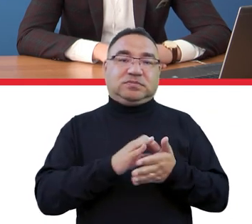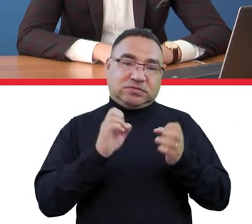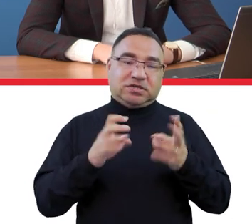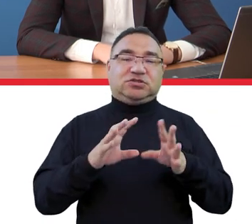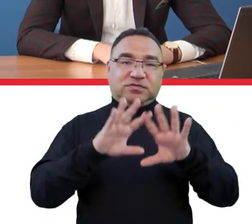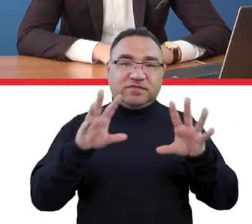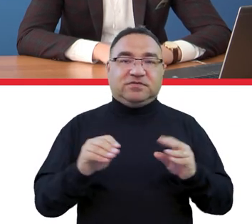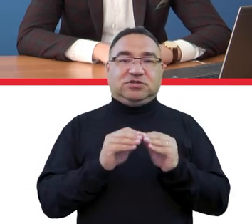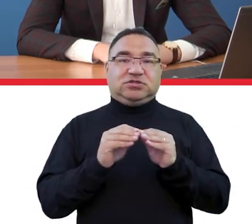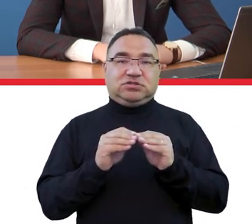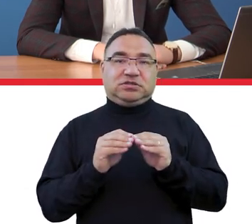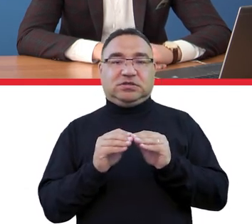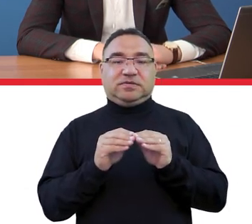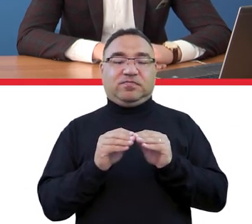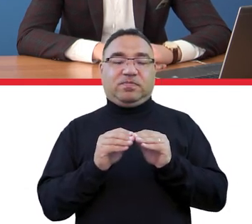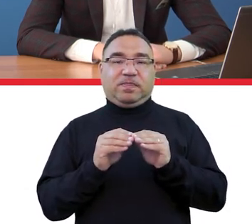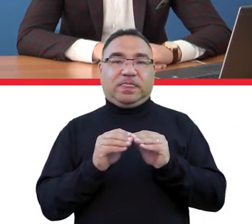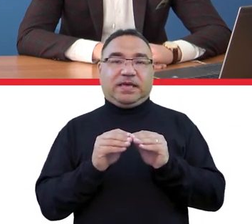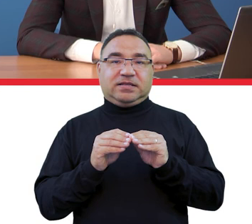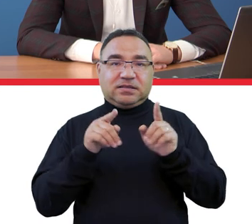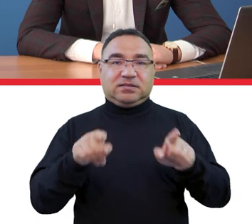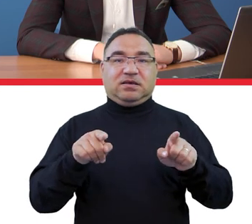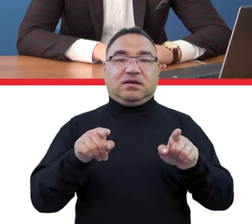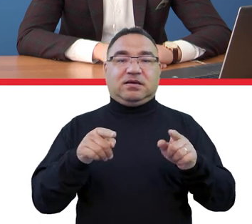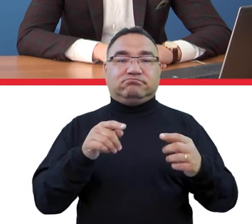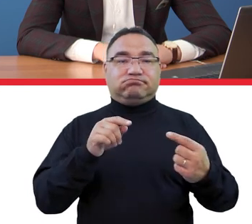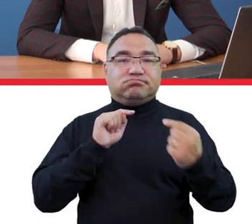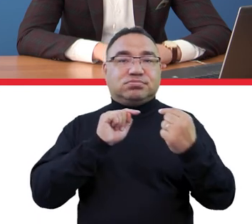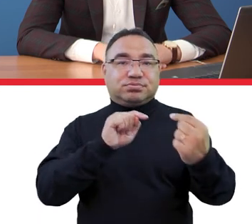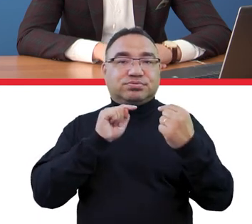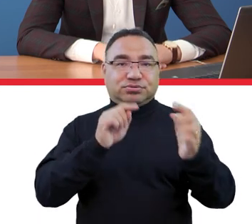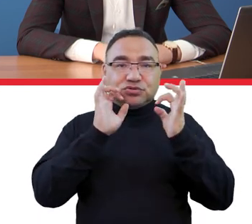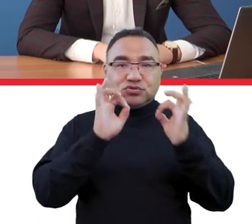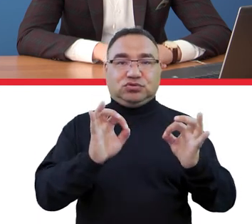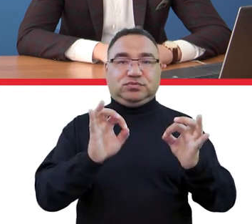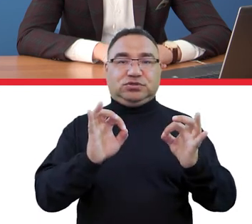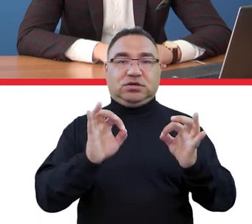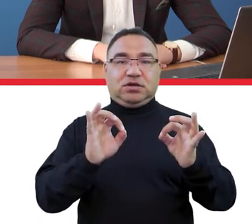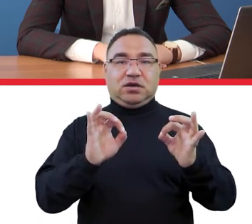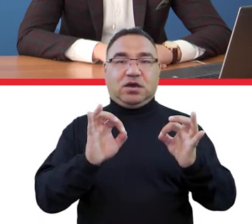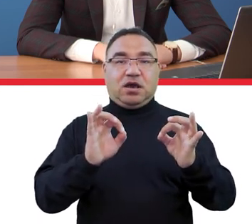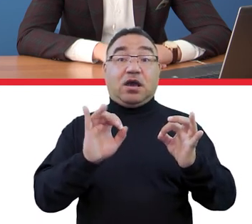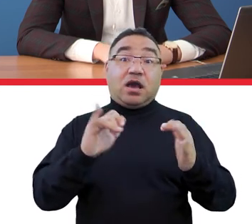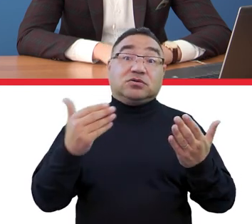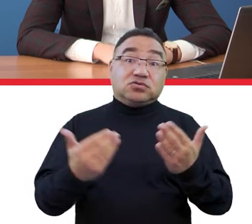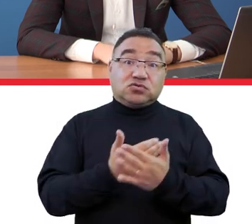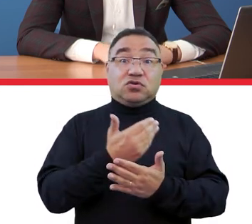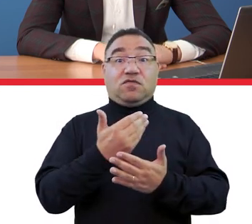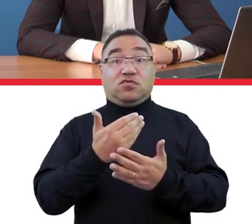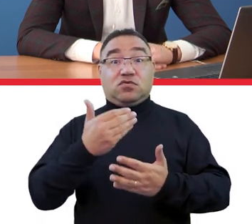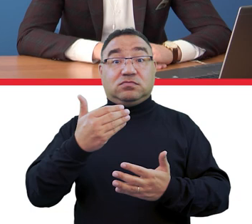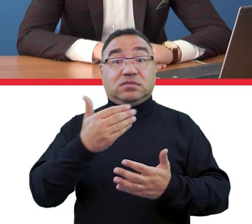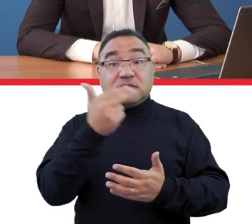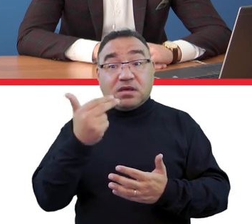rzeczywiście tutaj no ta relacja była taka dynamiczna a jak znowu pewną pulę